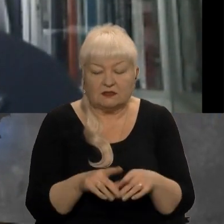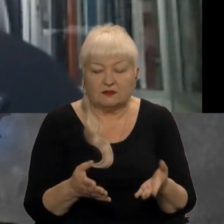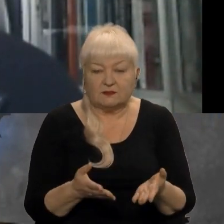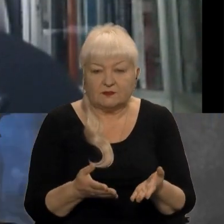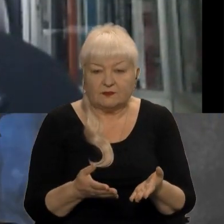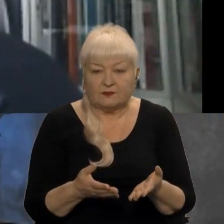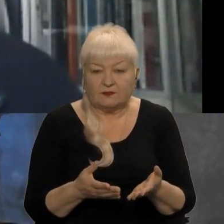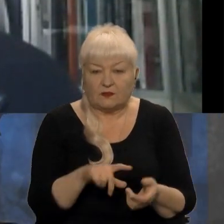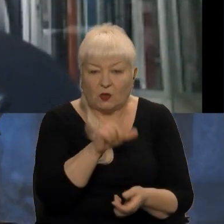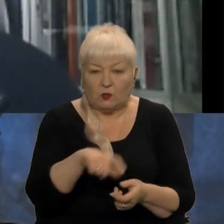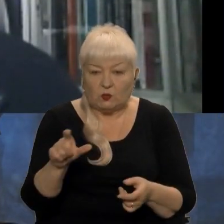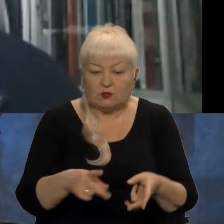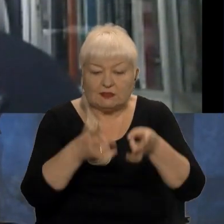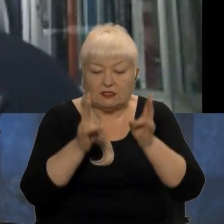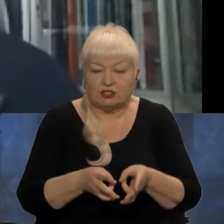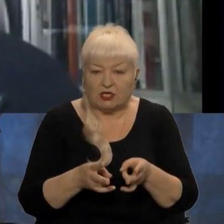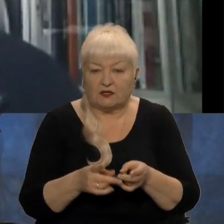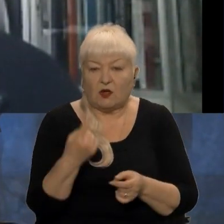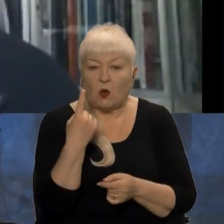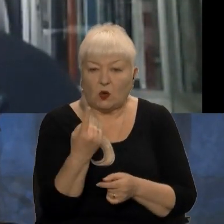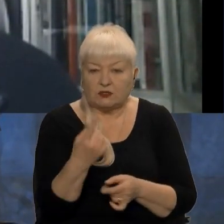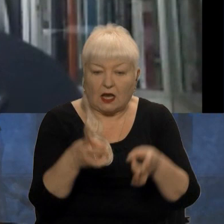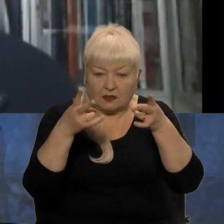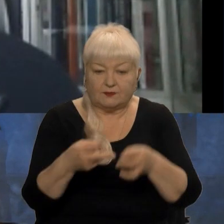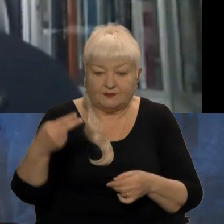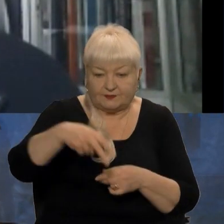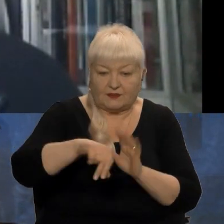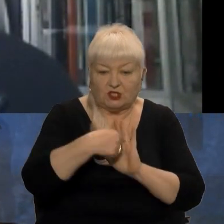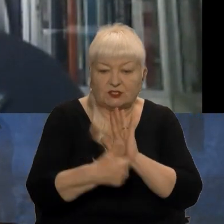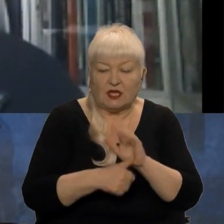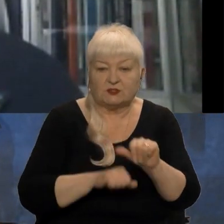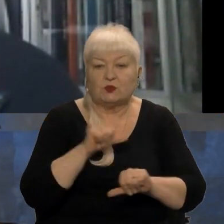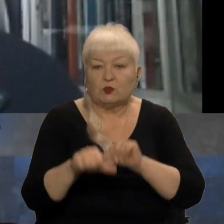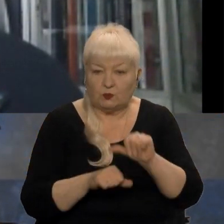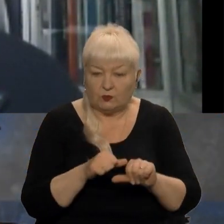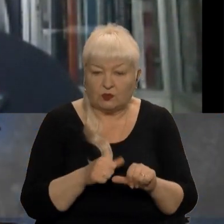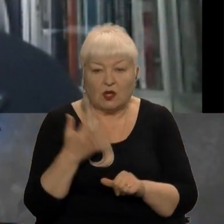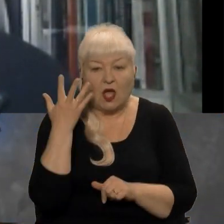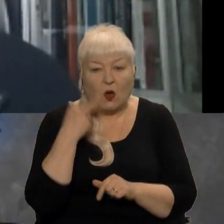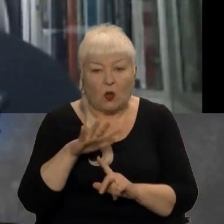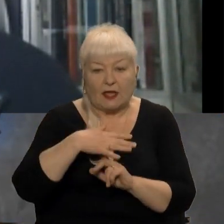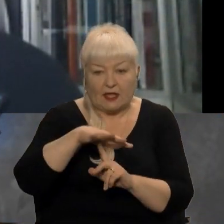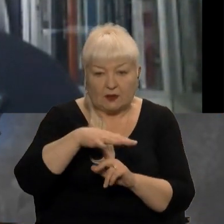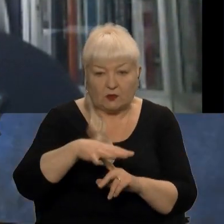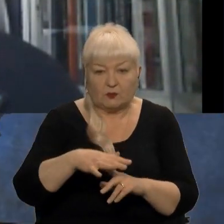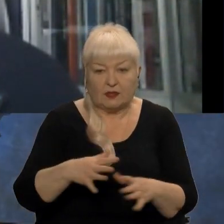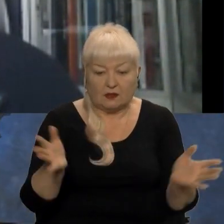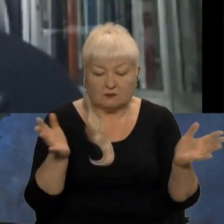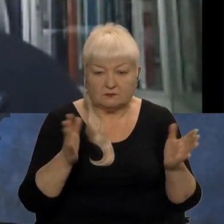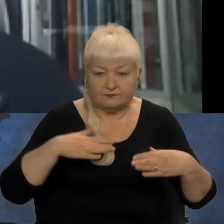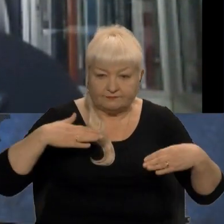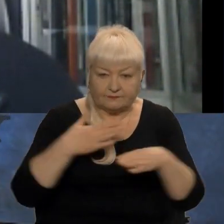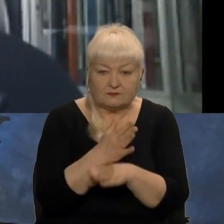призвели до людських жертв. І одна катастрофа в 2016 році, коли гелікоптер розбився і